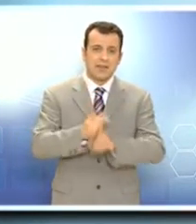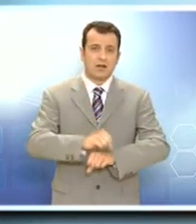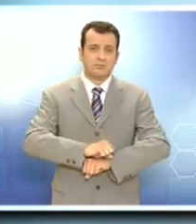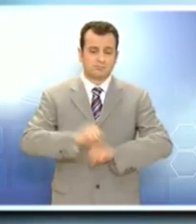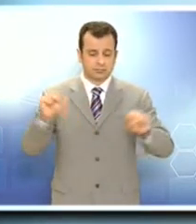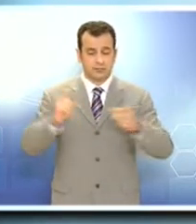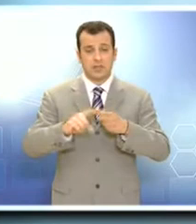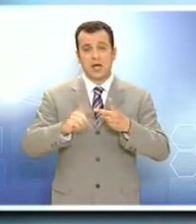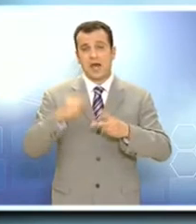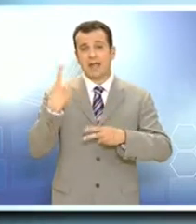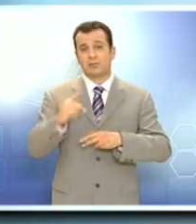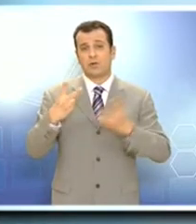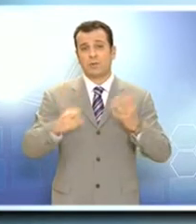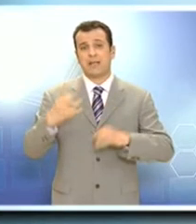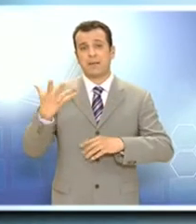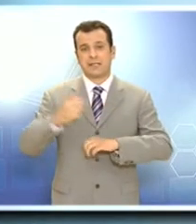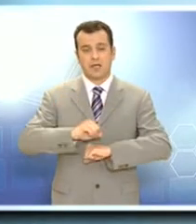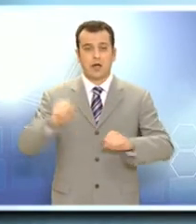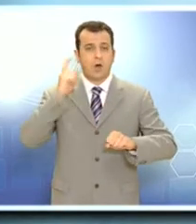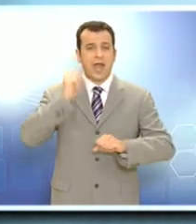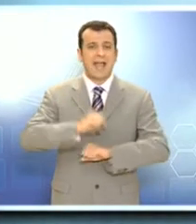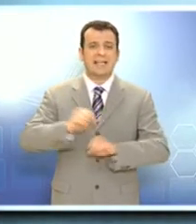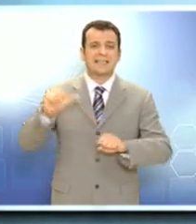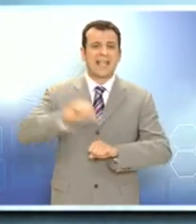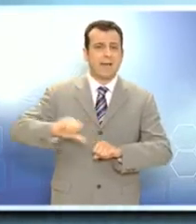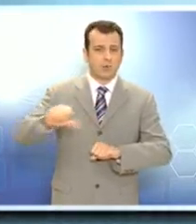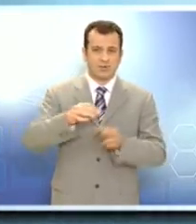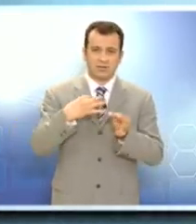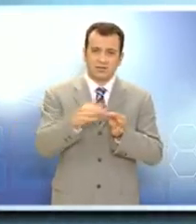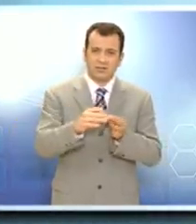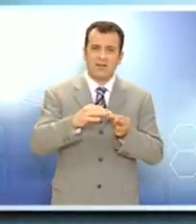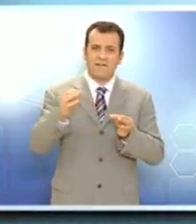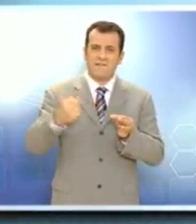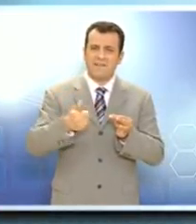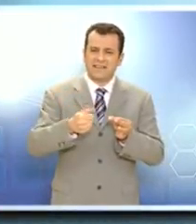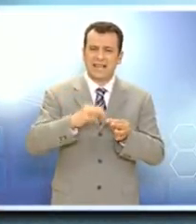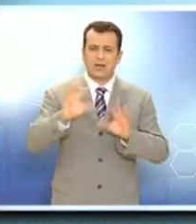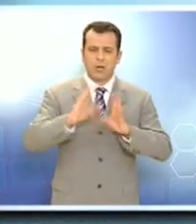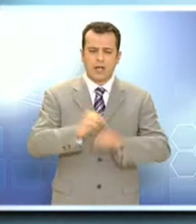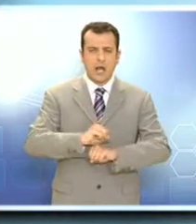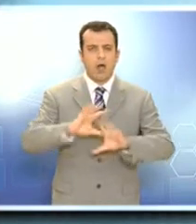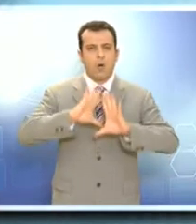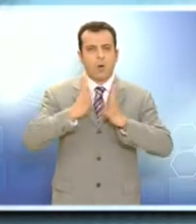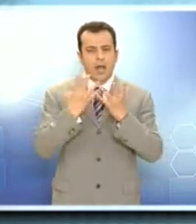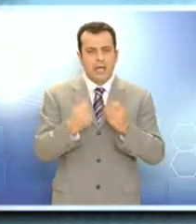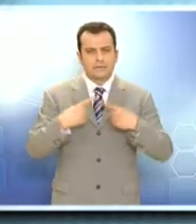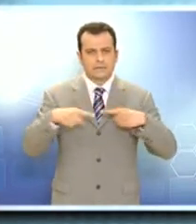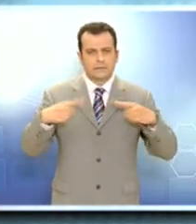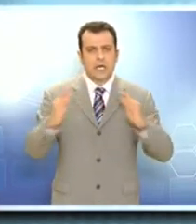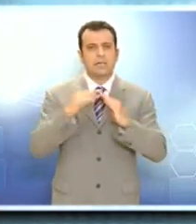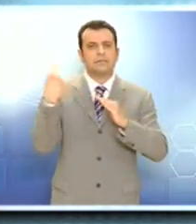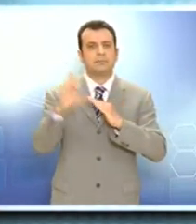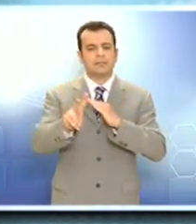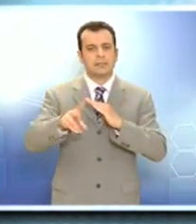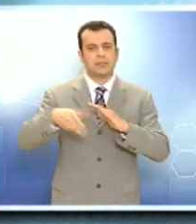175 κιλά εκρηκτική αμμονία, πυροκροτητές, φυτίλοι και ό,τι άλλο μπορεί να φανταστεί κανείς. Οι αστυνομικοί λοιπόν τον βρήκαν στο σπίτι του,